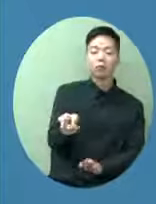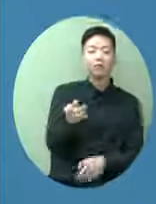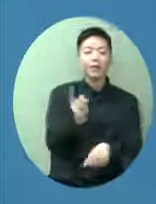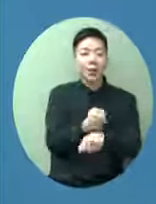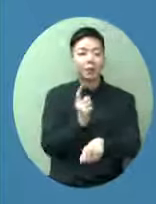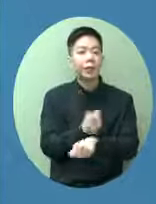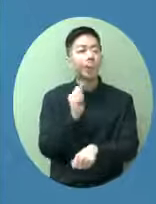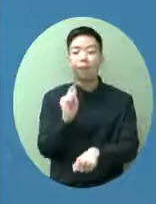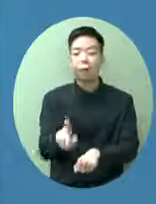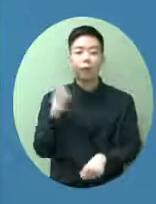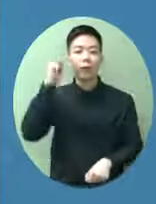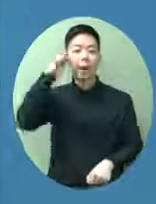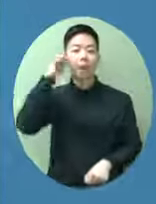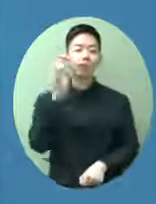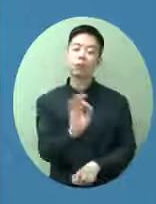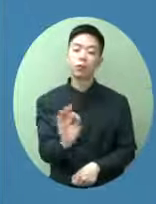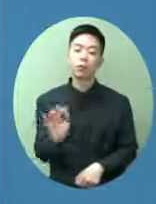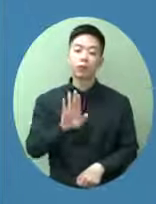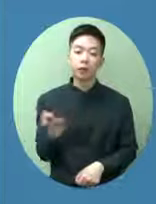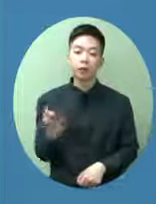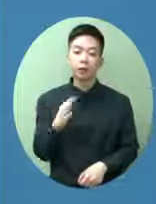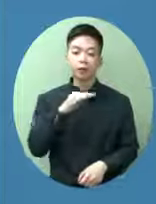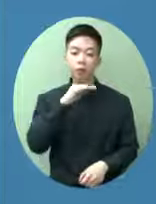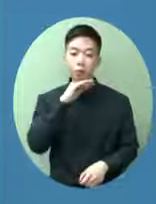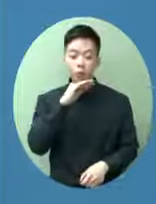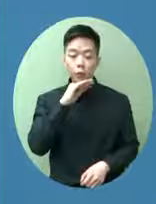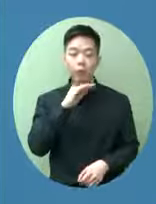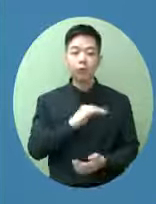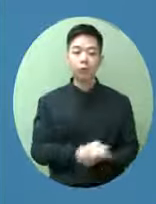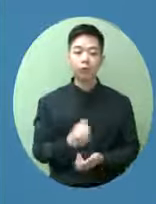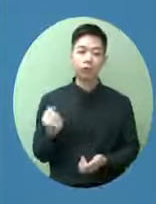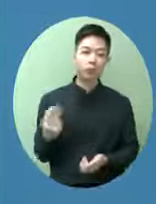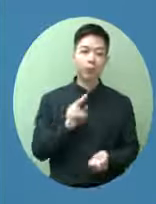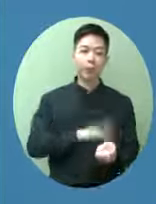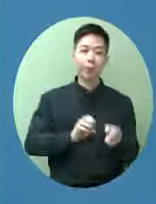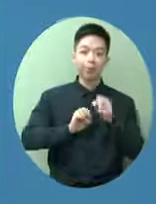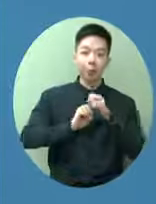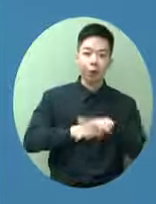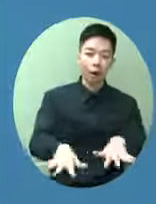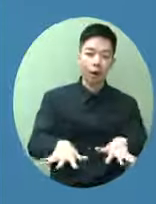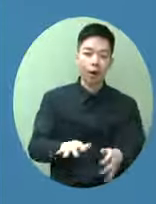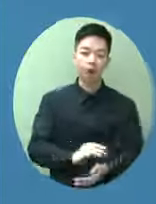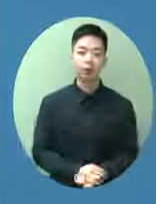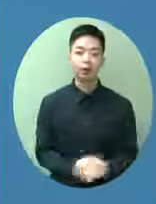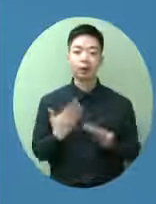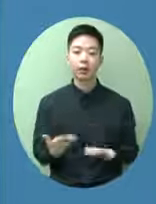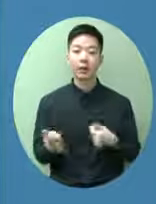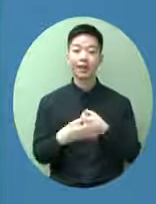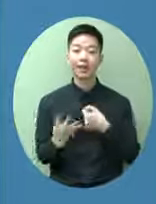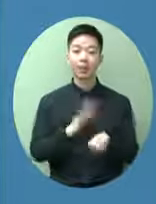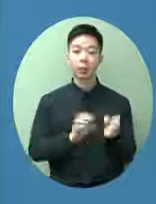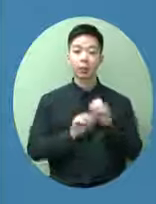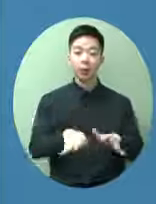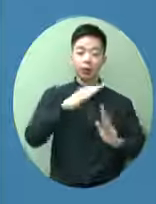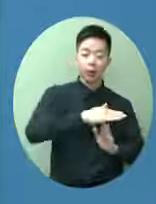情況可能逼不得意要做這個考慮就是如果有另一波疫情來了現在我們第四波完結了